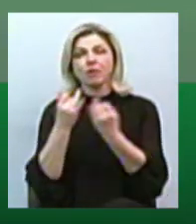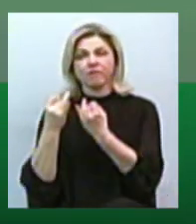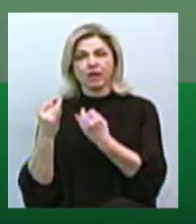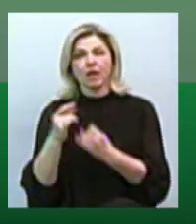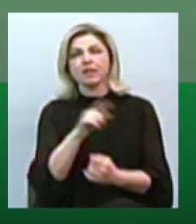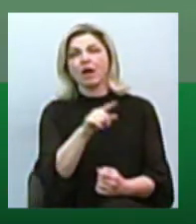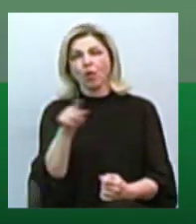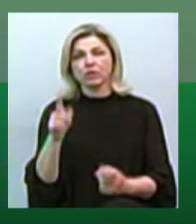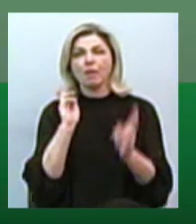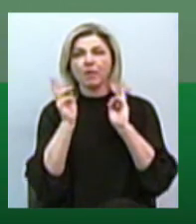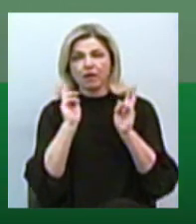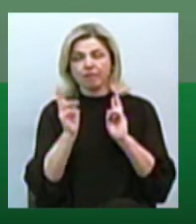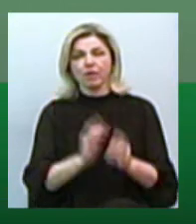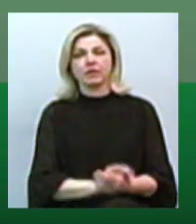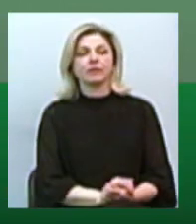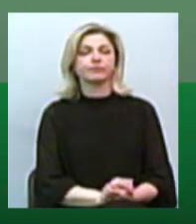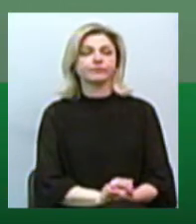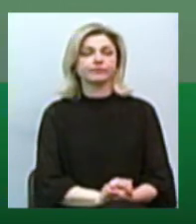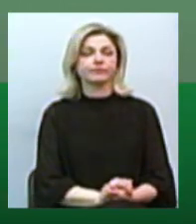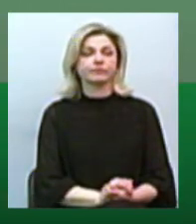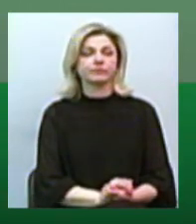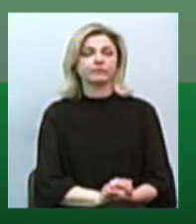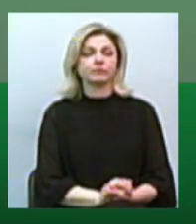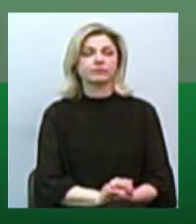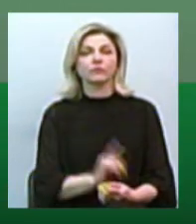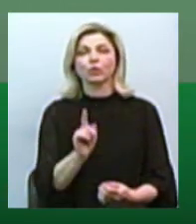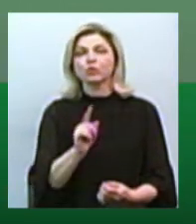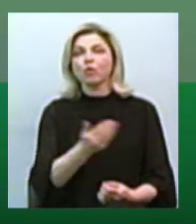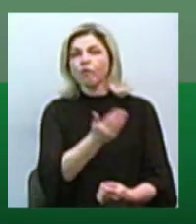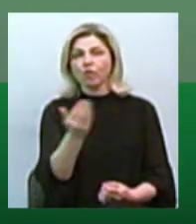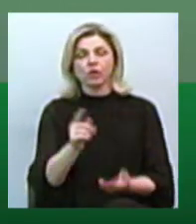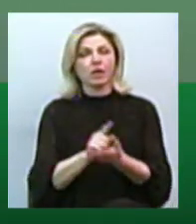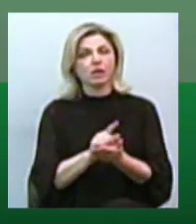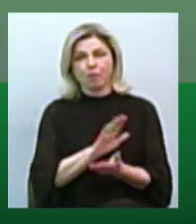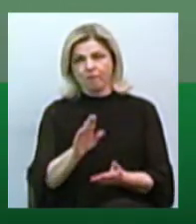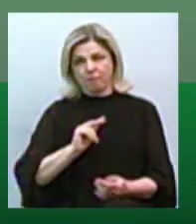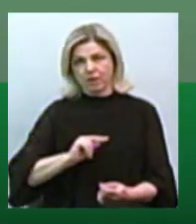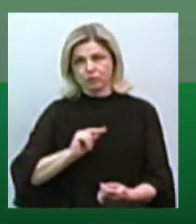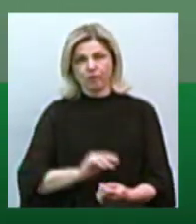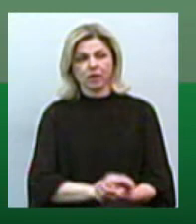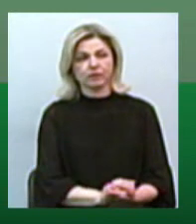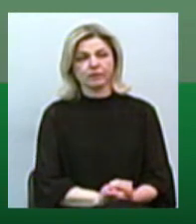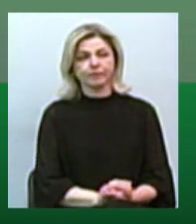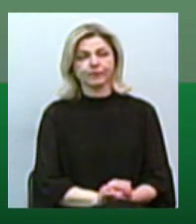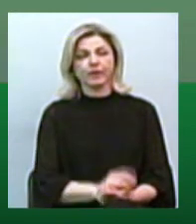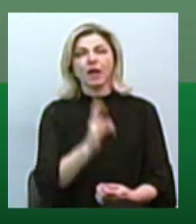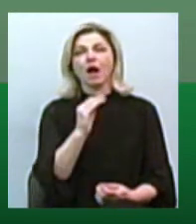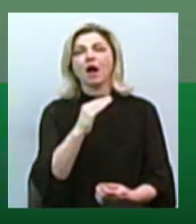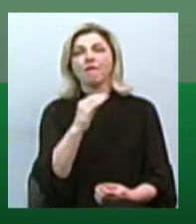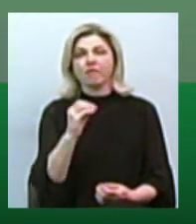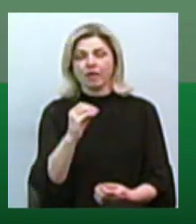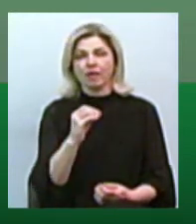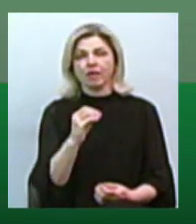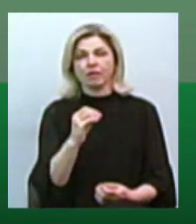перукарнями, які там більші, про те, що вони теж не повинні працювати. У нас кафе на території нема, наслітом